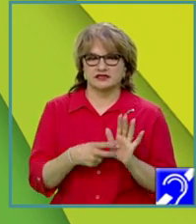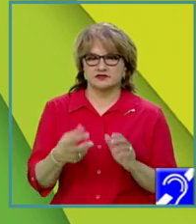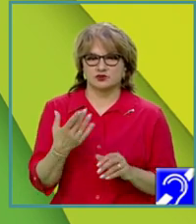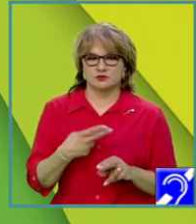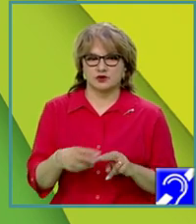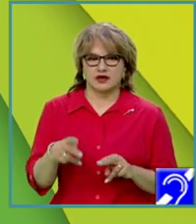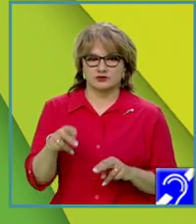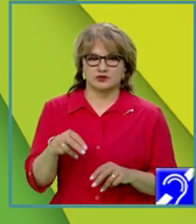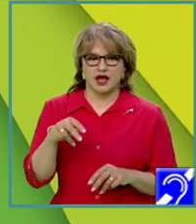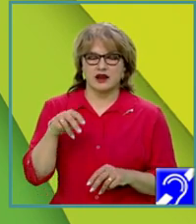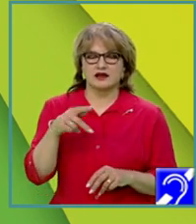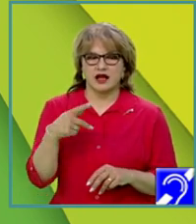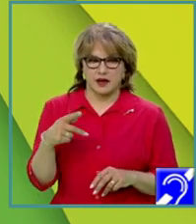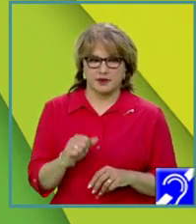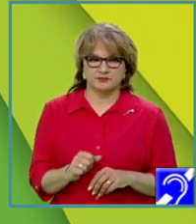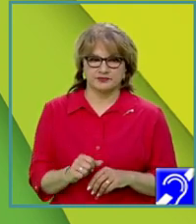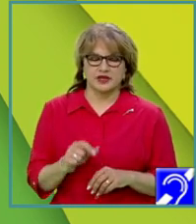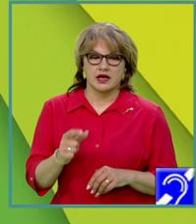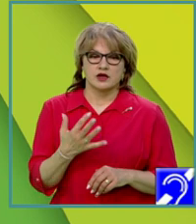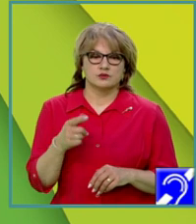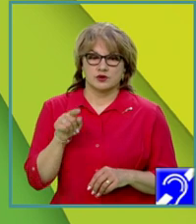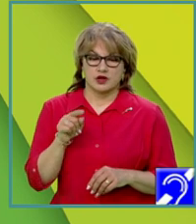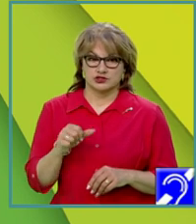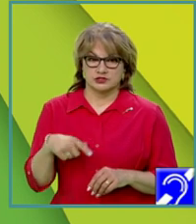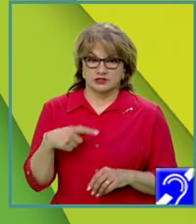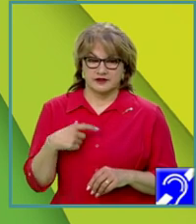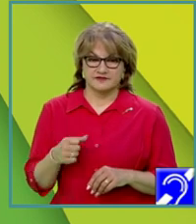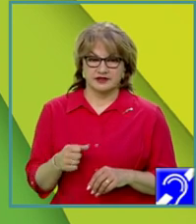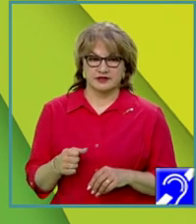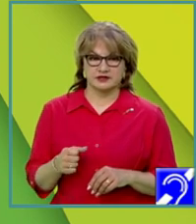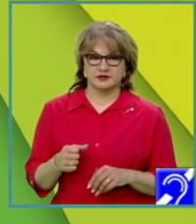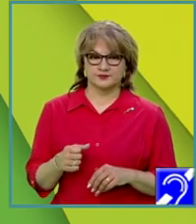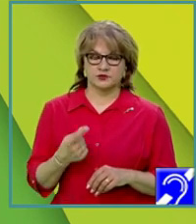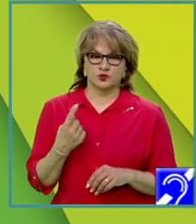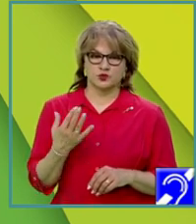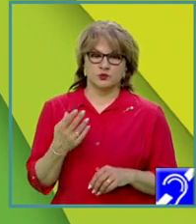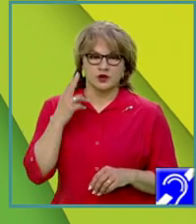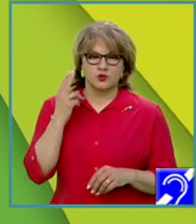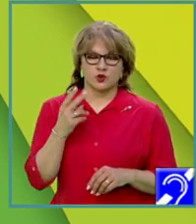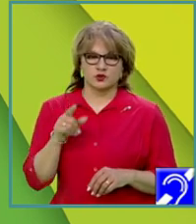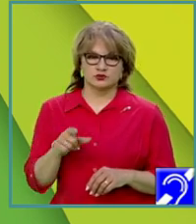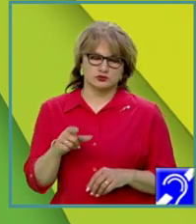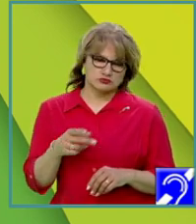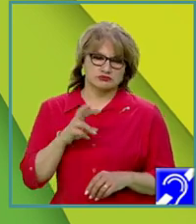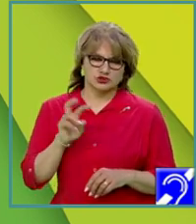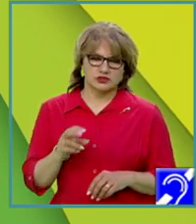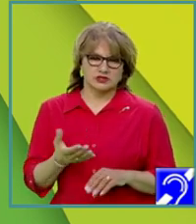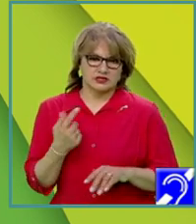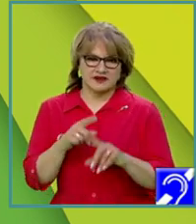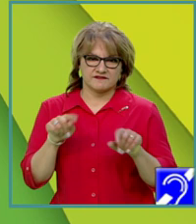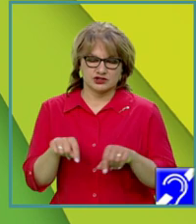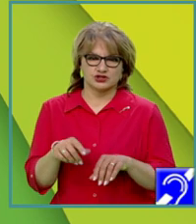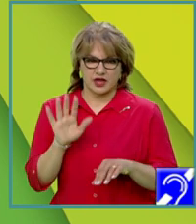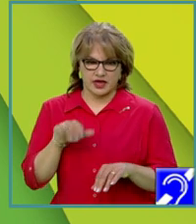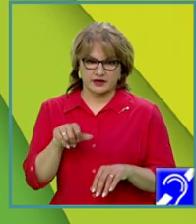natural nenul k. Numărul acesta fiind un număr cunoscut, citit din fișier